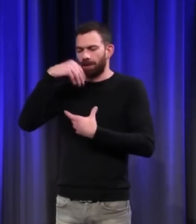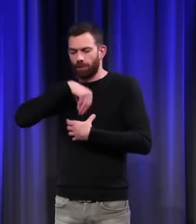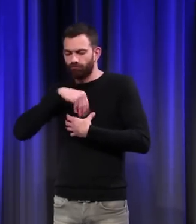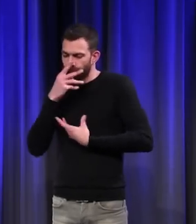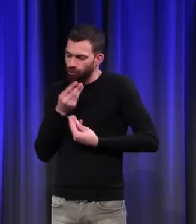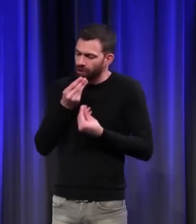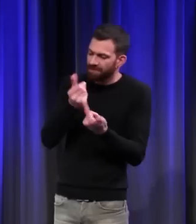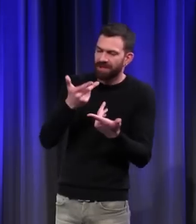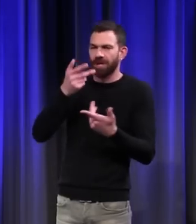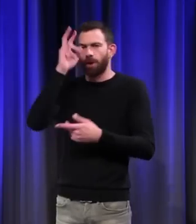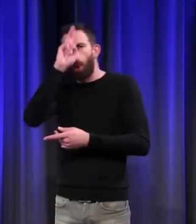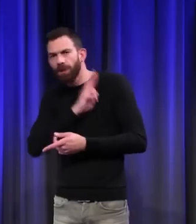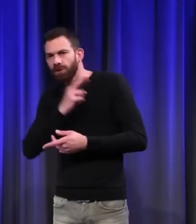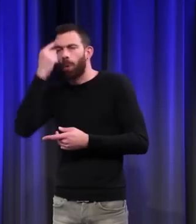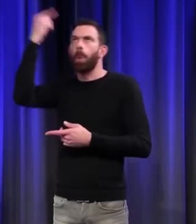foi et raison, etc.